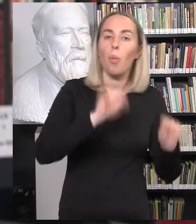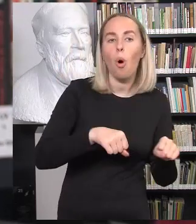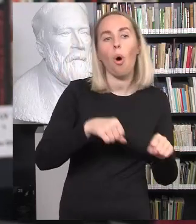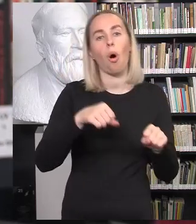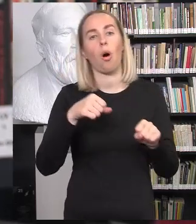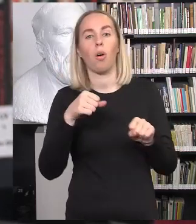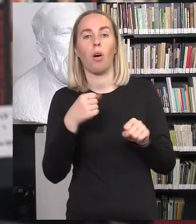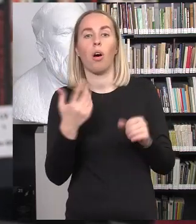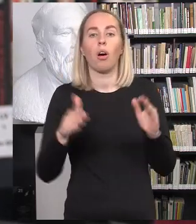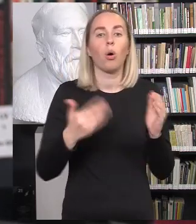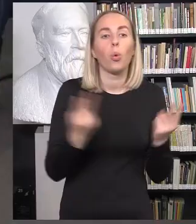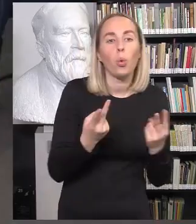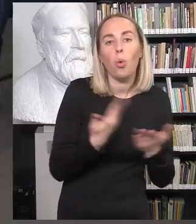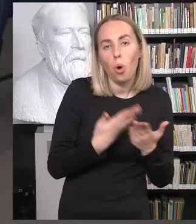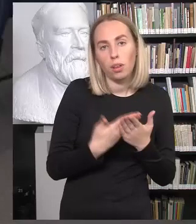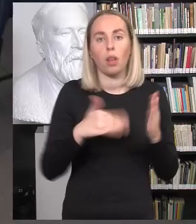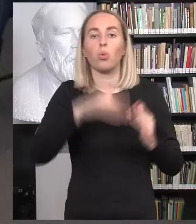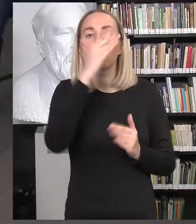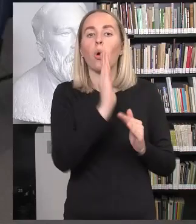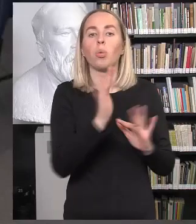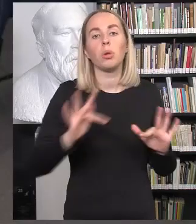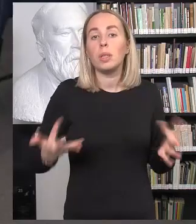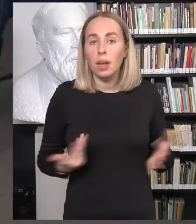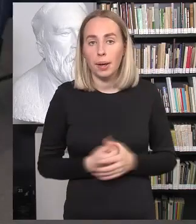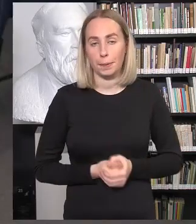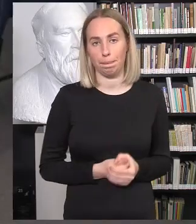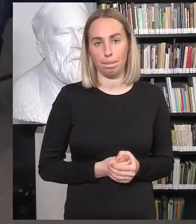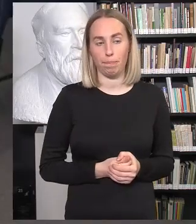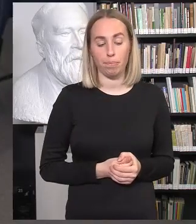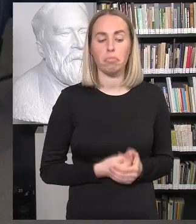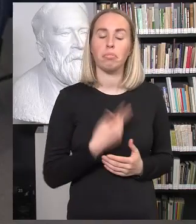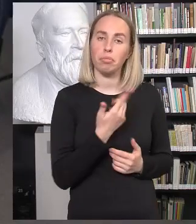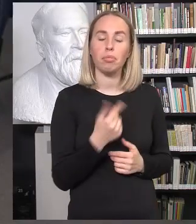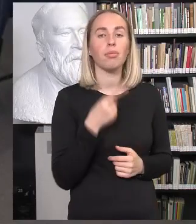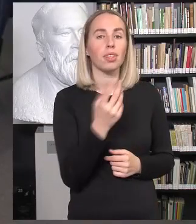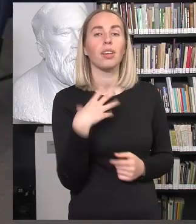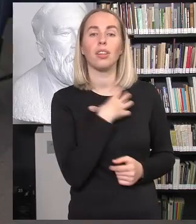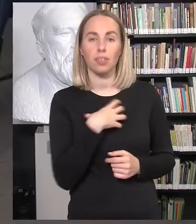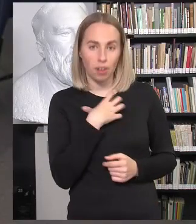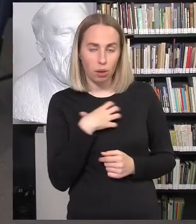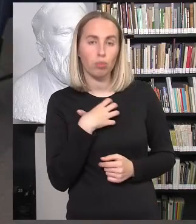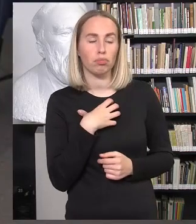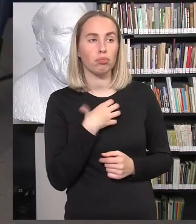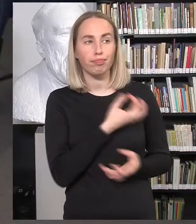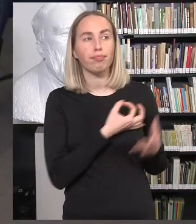užaugti. Taip yra svarbus aspektai. Iš tikrųjų, jūs kalbate apie tai, kad